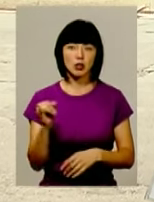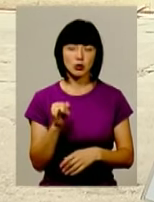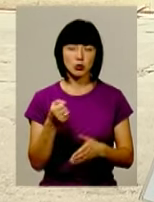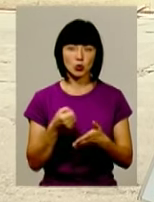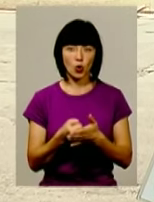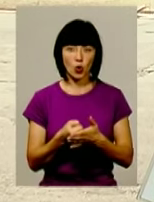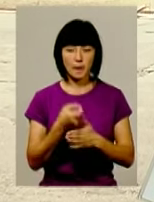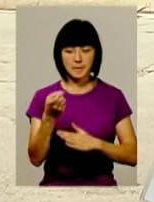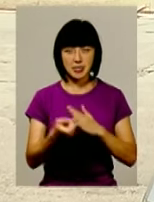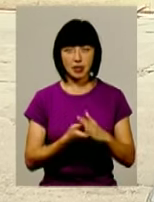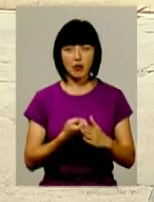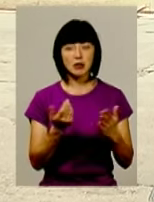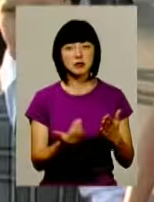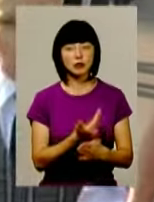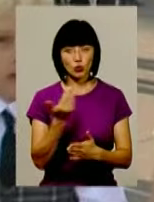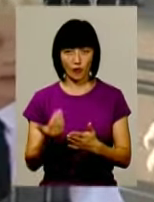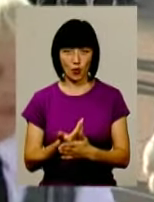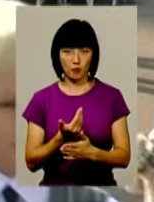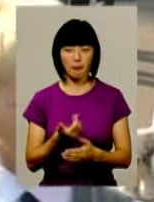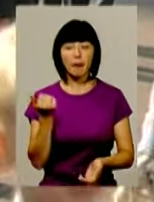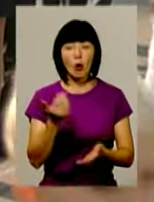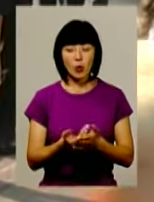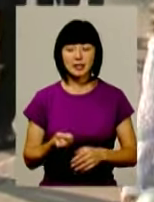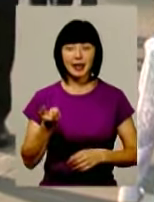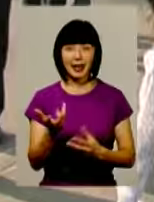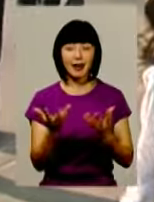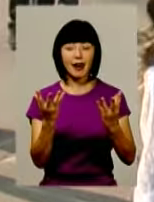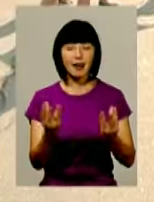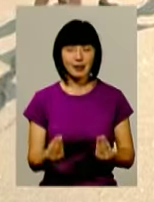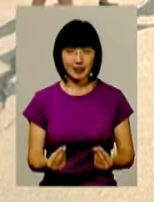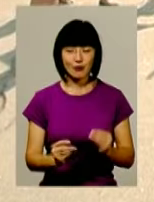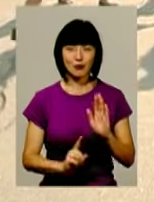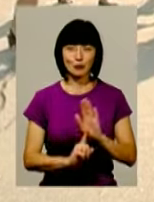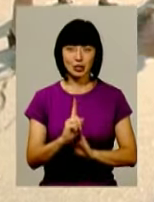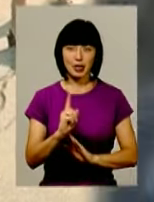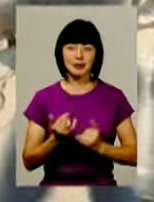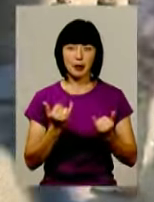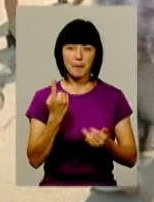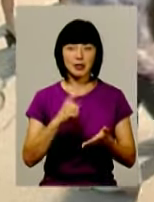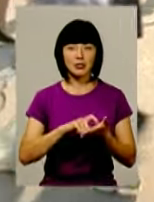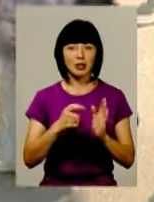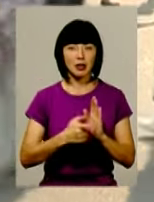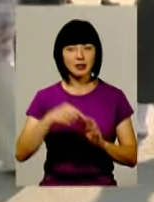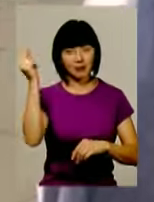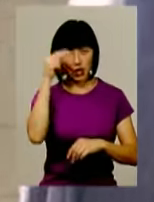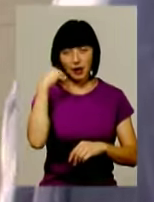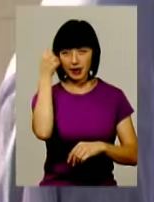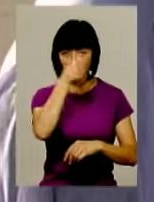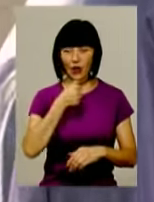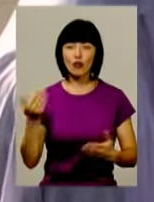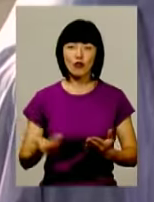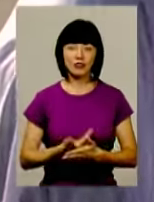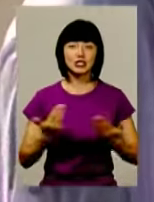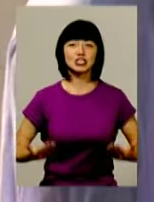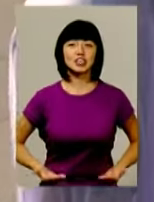пізнання чогось нового. Отже, за кілька днів для першокласників розпочнеться не лише перший навчальний рік, а й новий